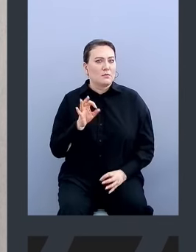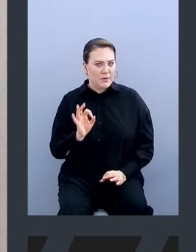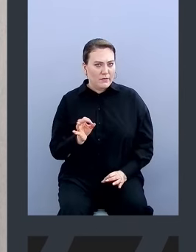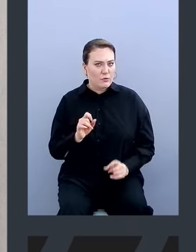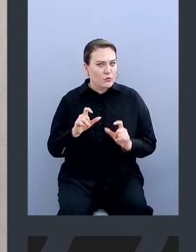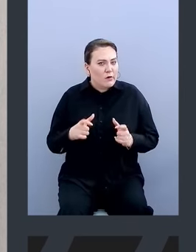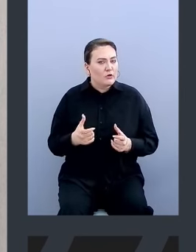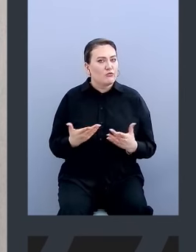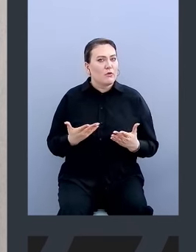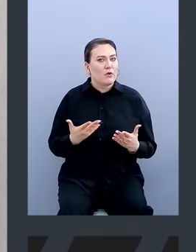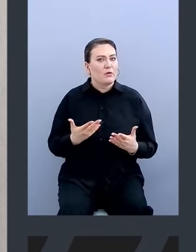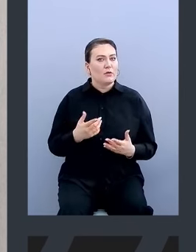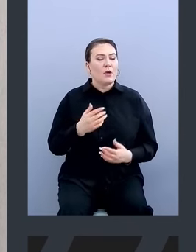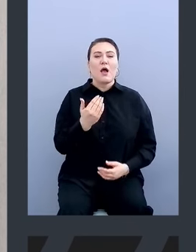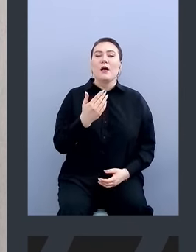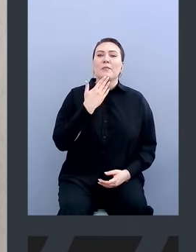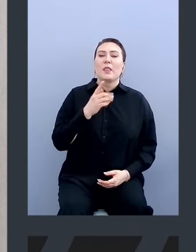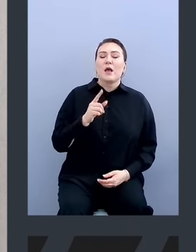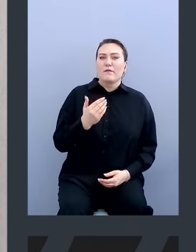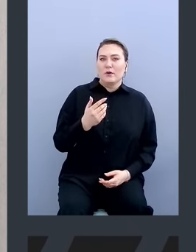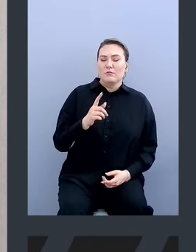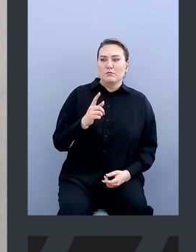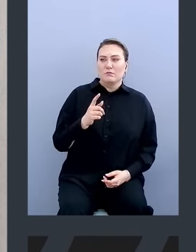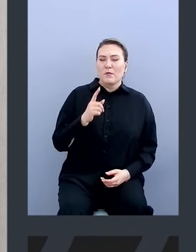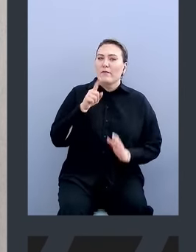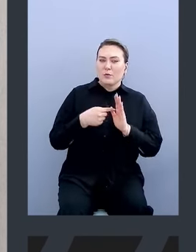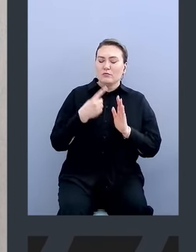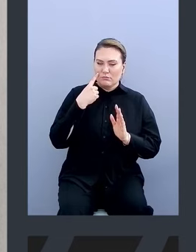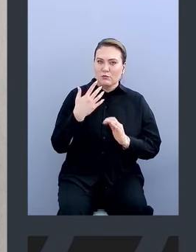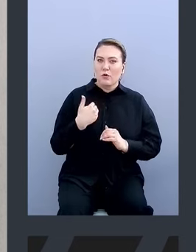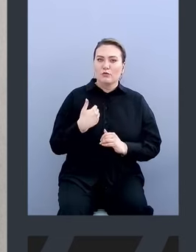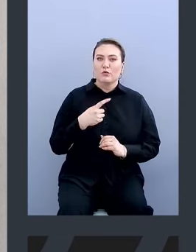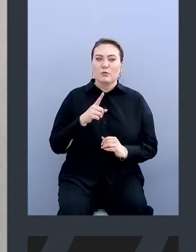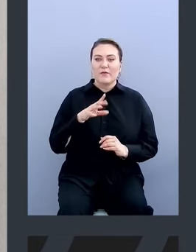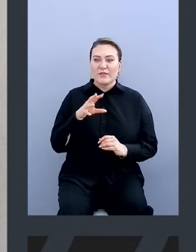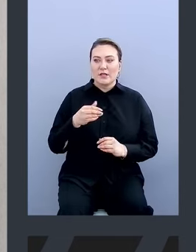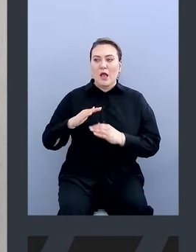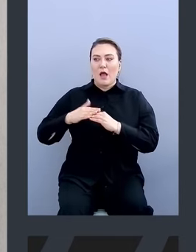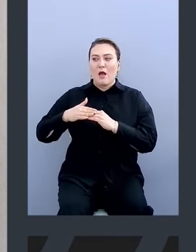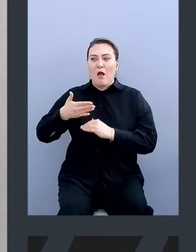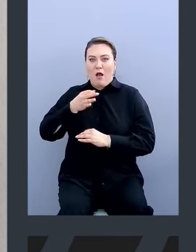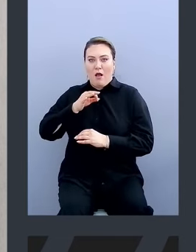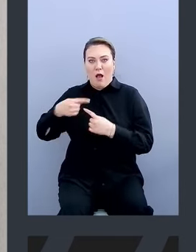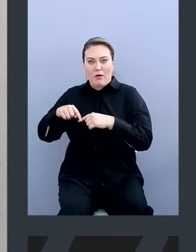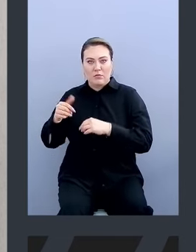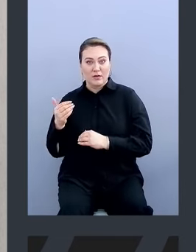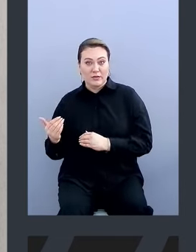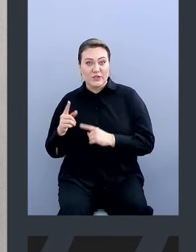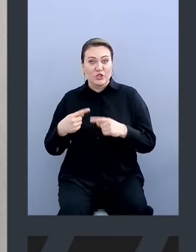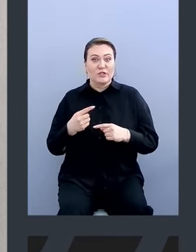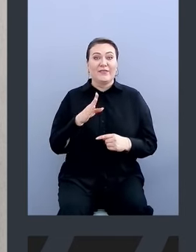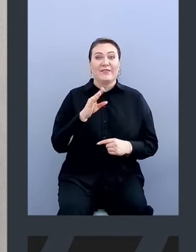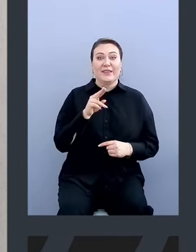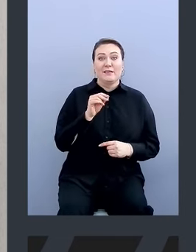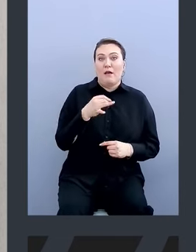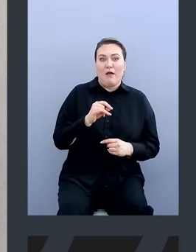ограничениями. Вы говорите о том, что почему все корпоративные пользователи, даже с корпоративных устройств, не работают через ВДАй? Все верно.